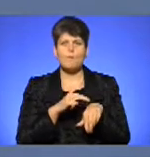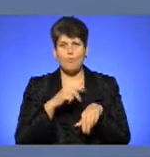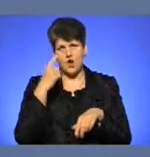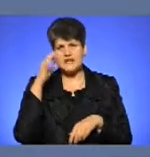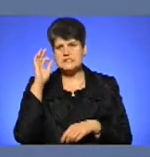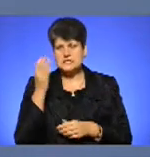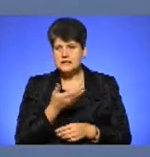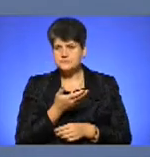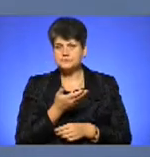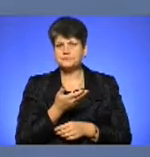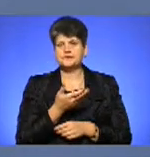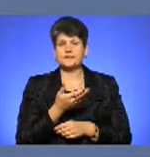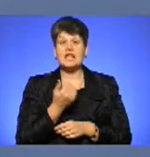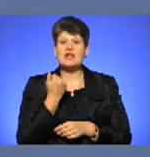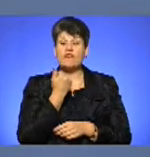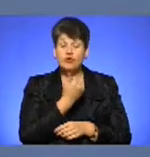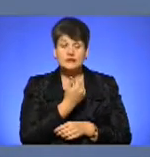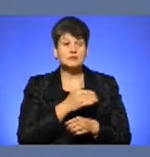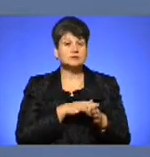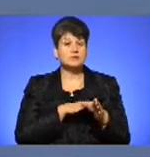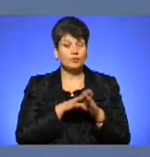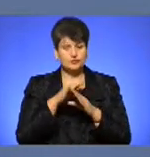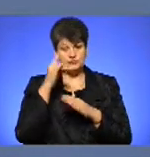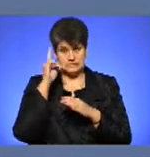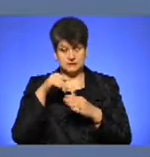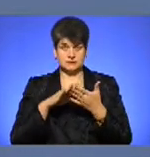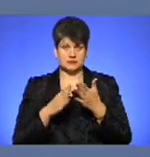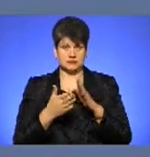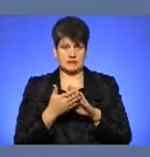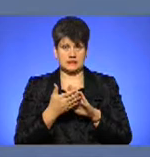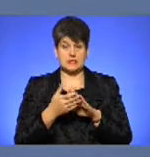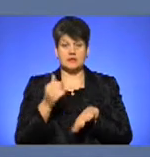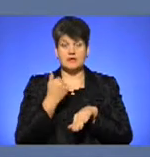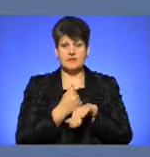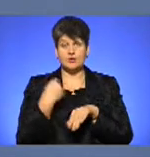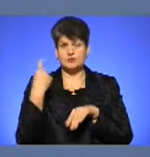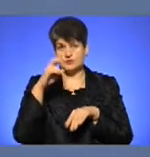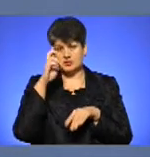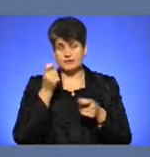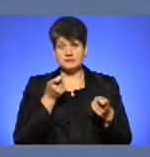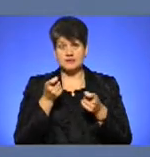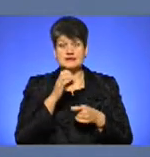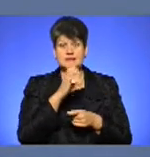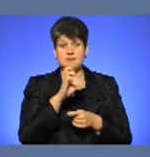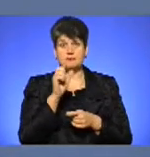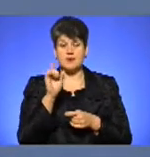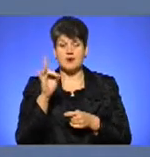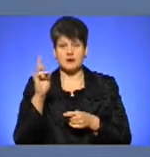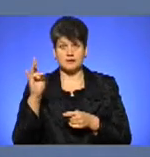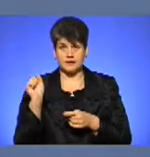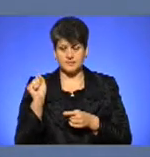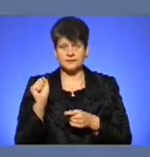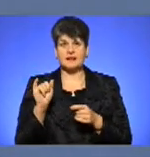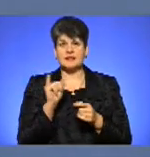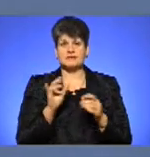і вони абсолютно обізнані з ситуацією. Глава обласної адміністрації Степан Барна у взаємодії